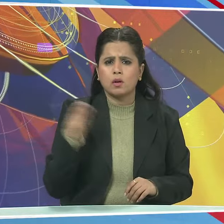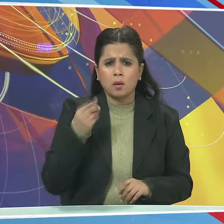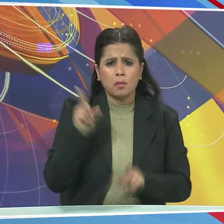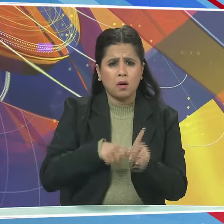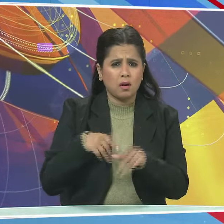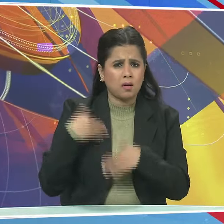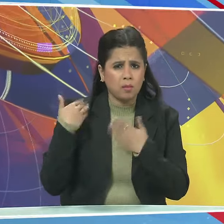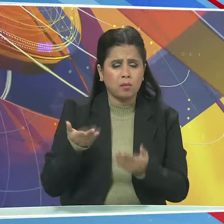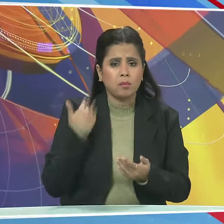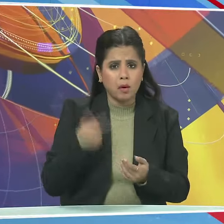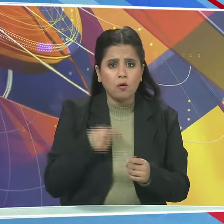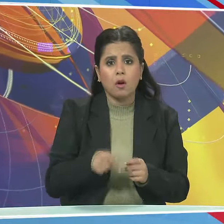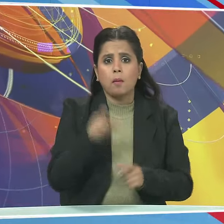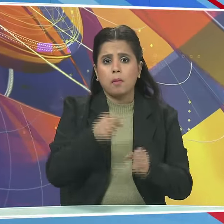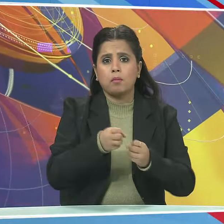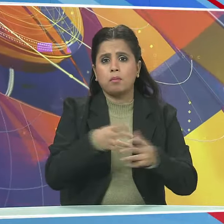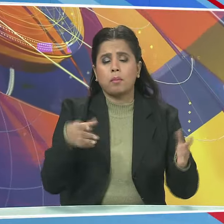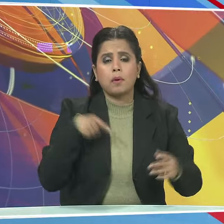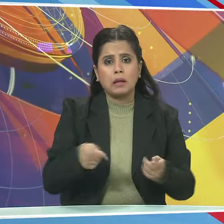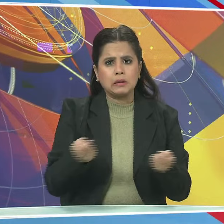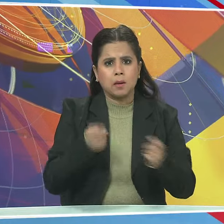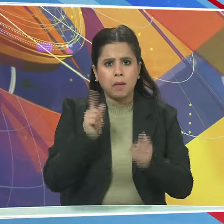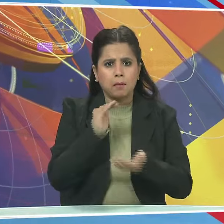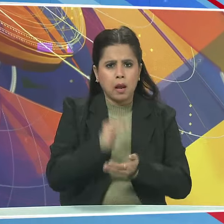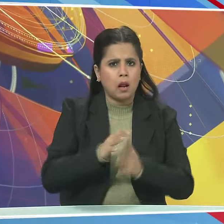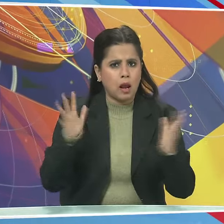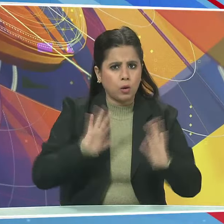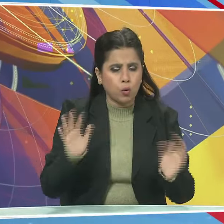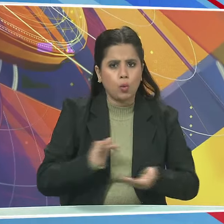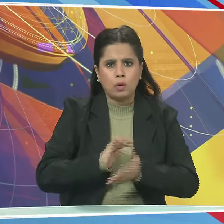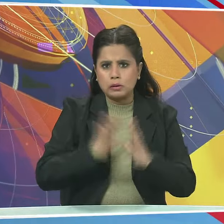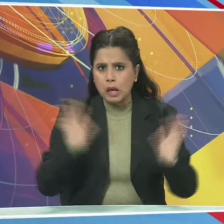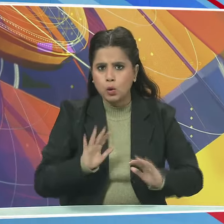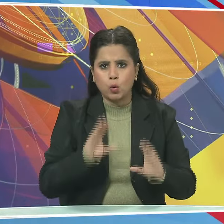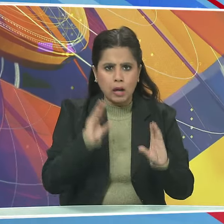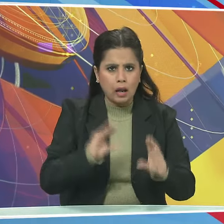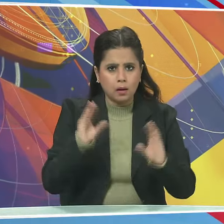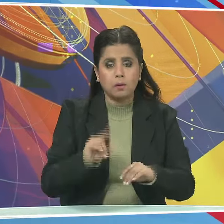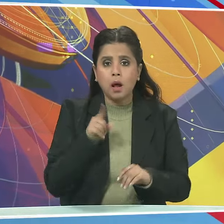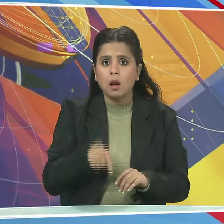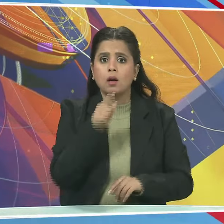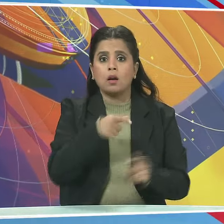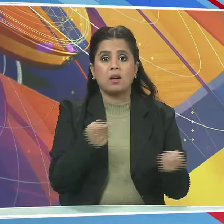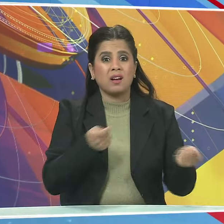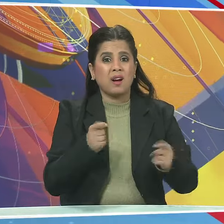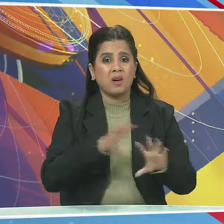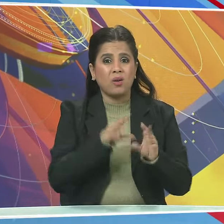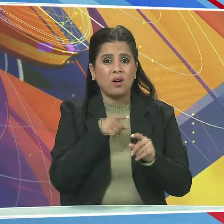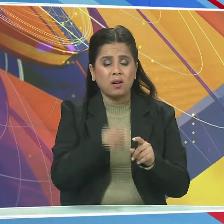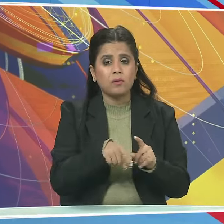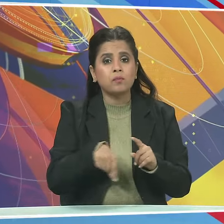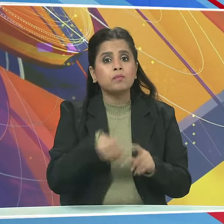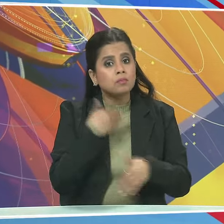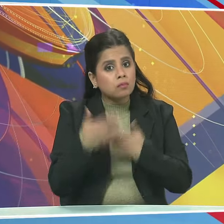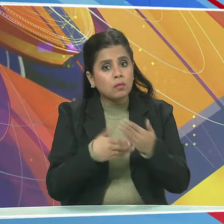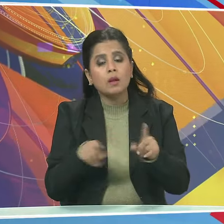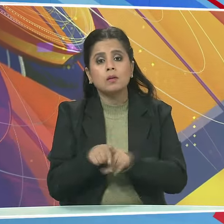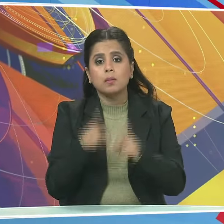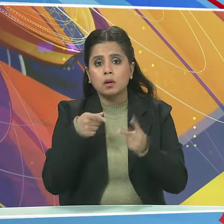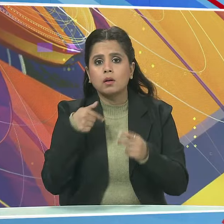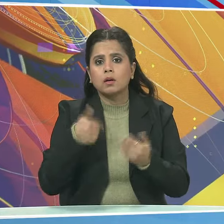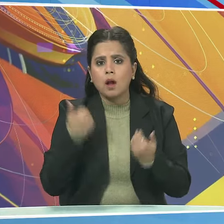जनसंख्या नियंत्रण नीती लागू रही और माना जा रहा है कि उन जनसंख्या नियंत्रण के उपायों के चलते ही